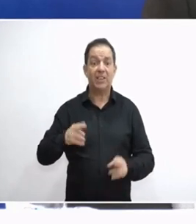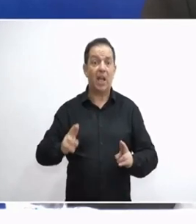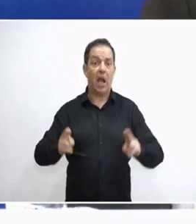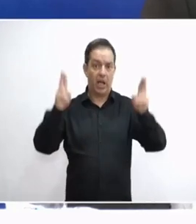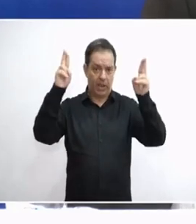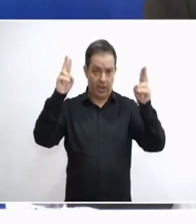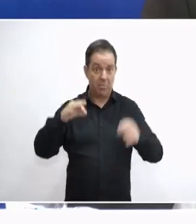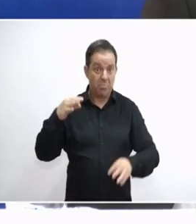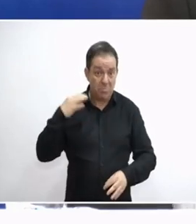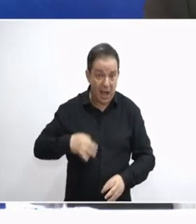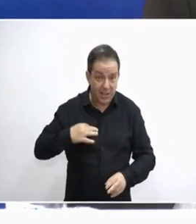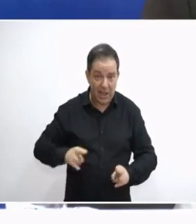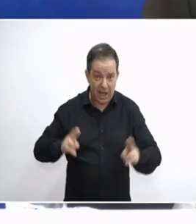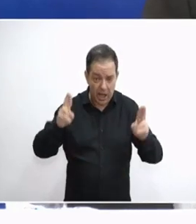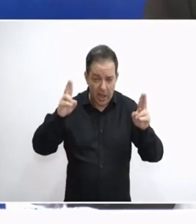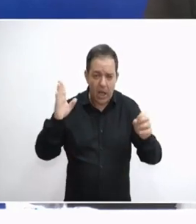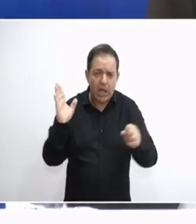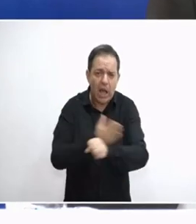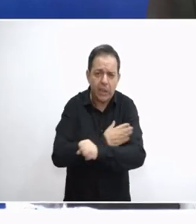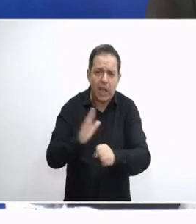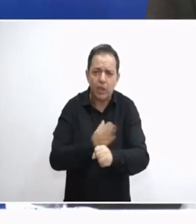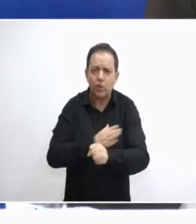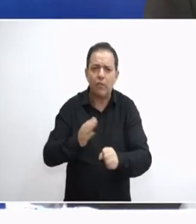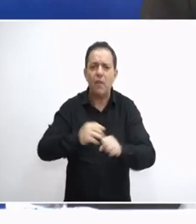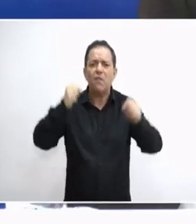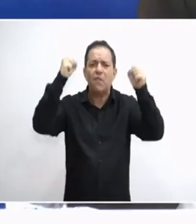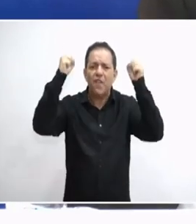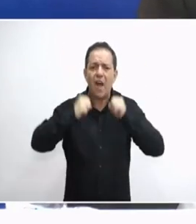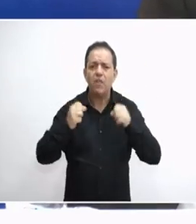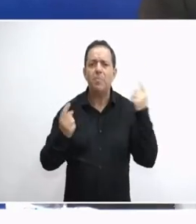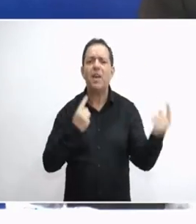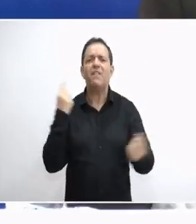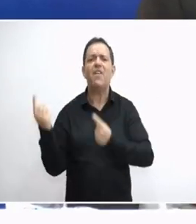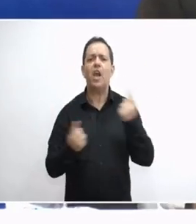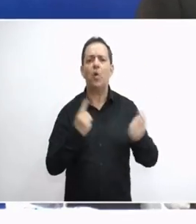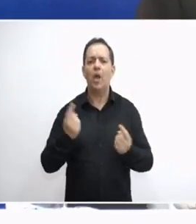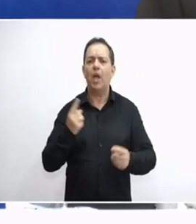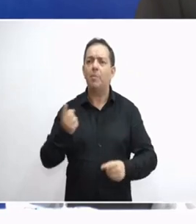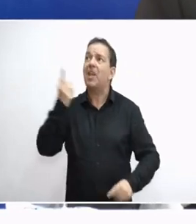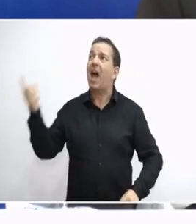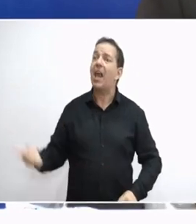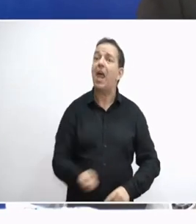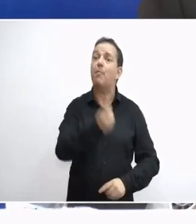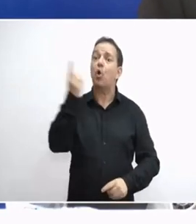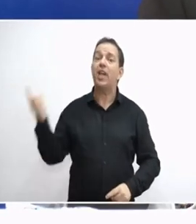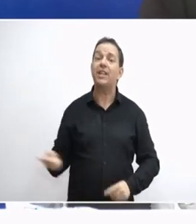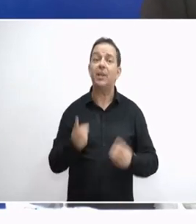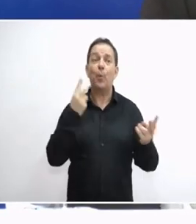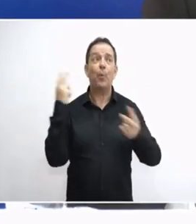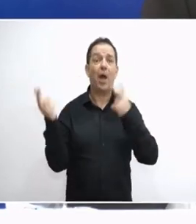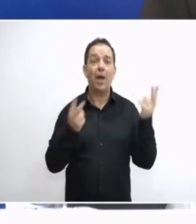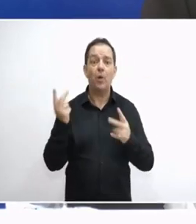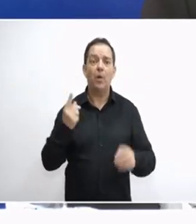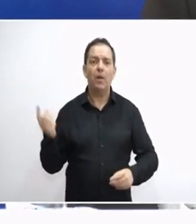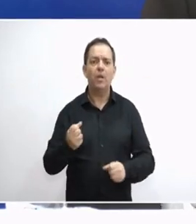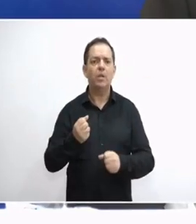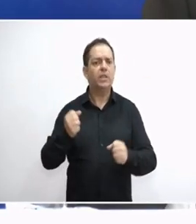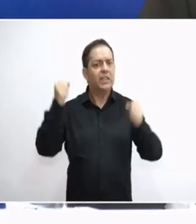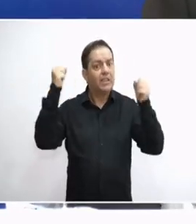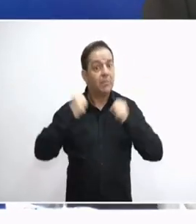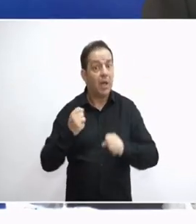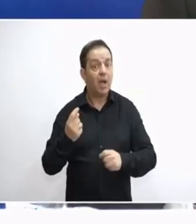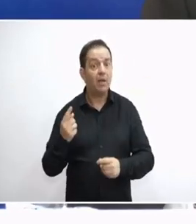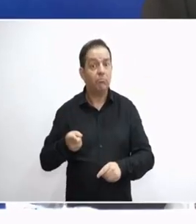ότι οποιαδήποτε πράσινη ενέργεια είναι καταστροφική και δημιουργεί βλάβη στο περιβάλλον. Είδαμε τις αναμογενήτριες να δημιουργούν βλάβη στο περιβάλλον. Τα ηλιακά